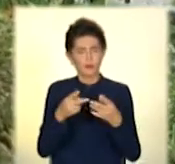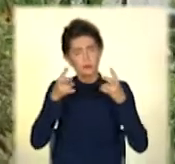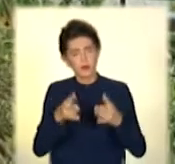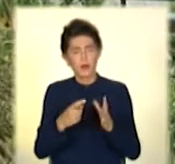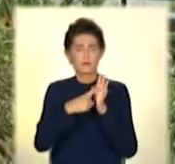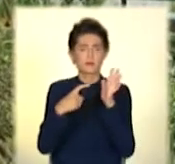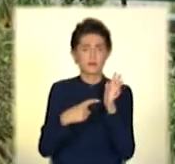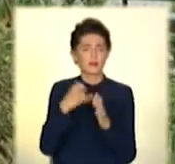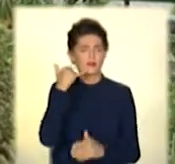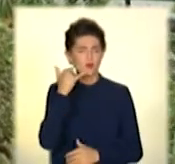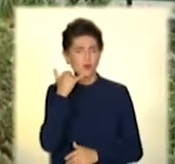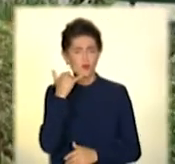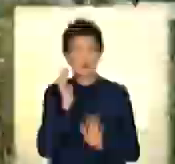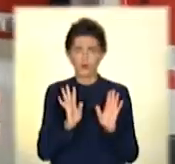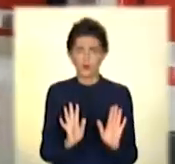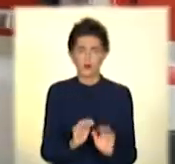консультуватимуть телефоном.